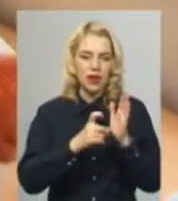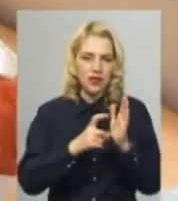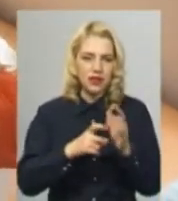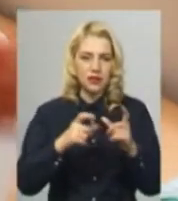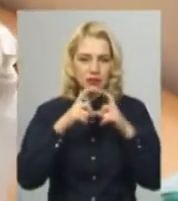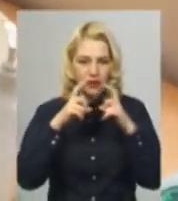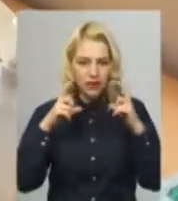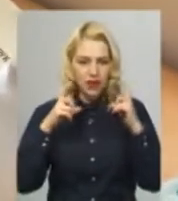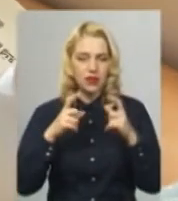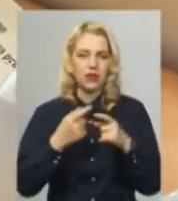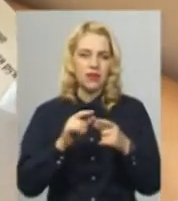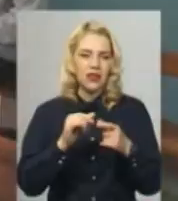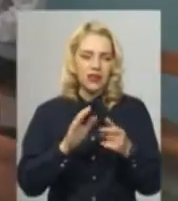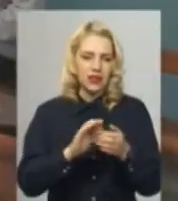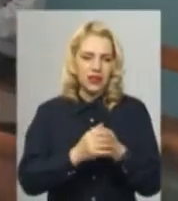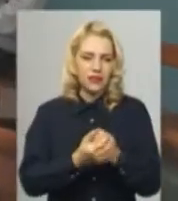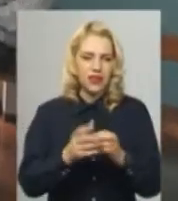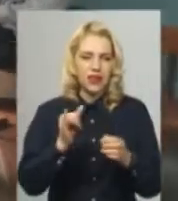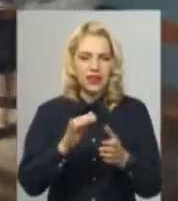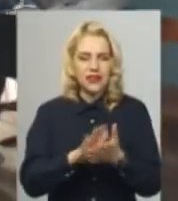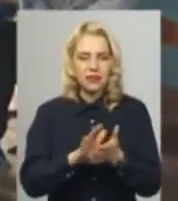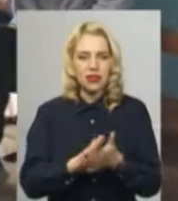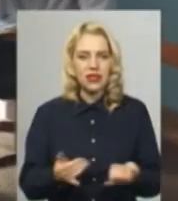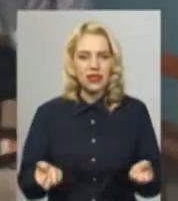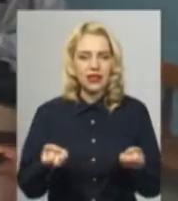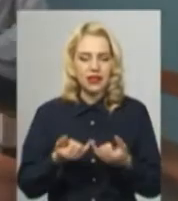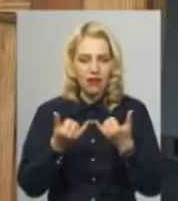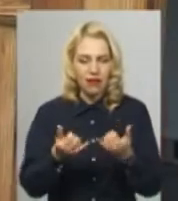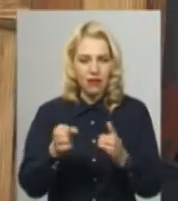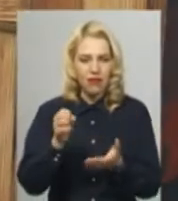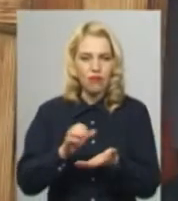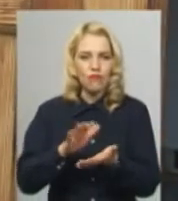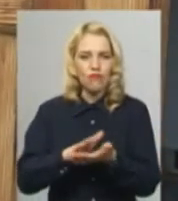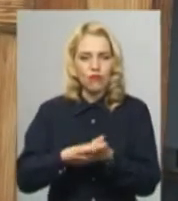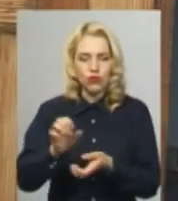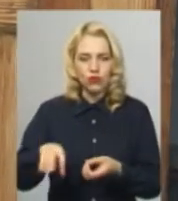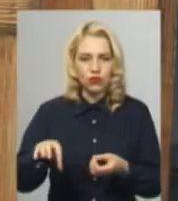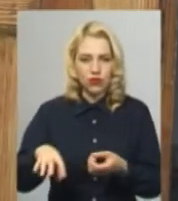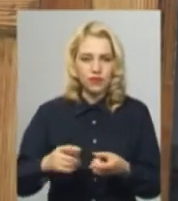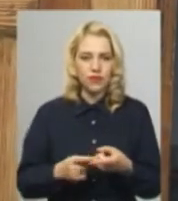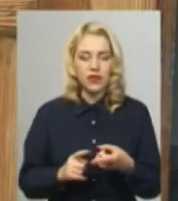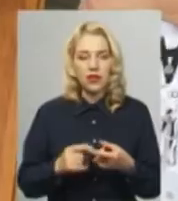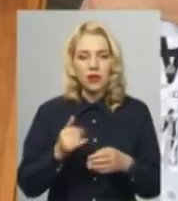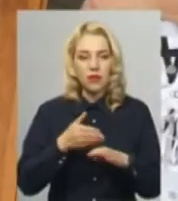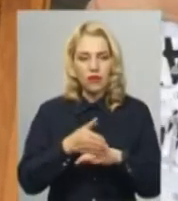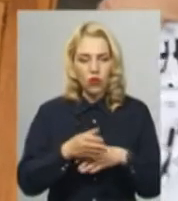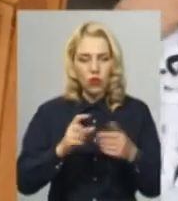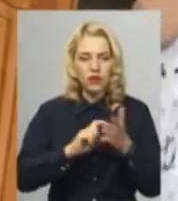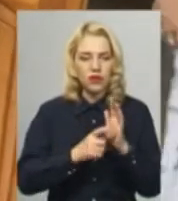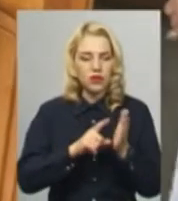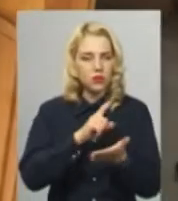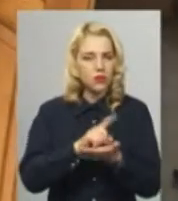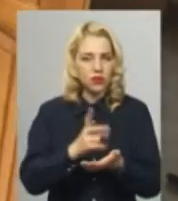стерильними масками та смітниками для використаних засобів індивідуального захисту. При вході в аудиторію необхідно обов'язково